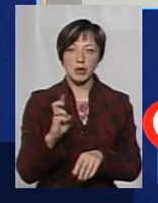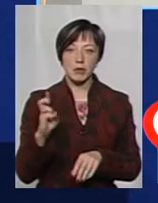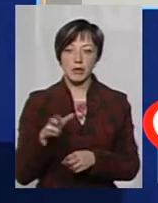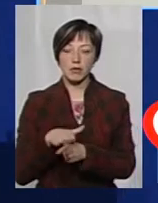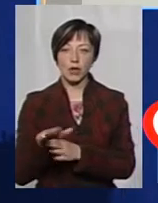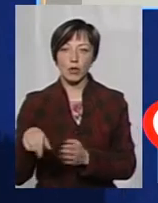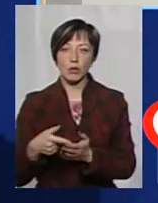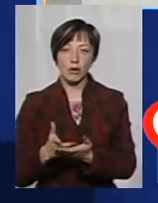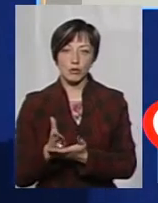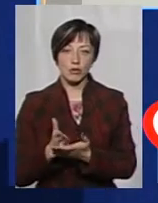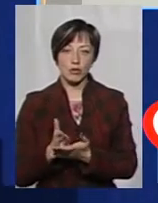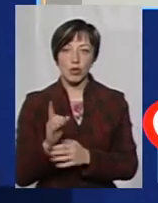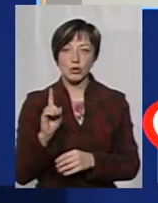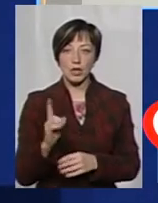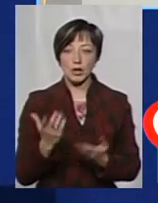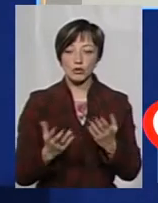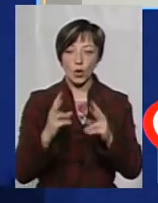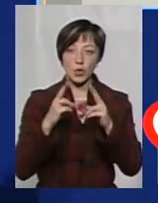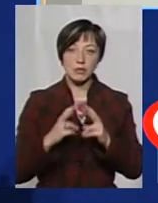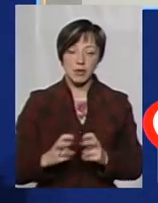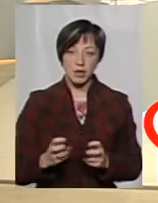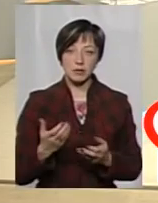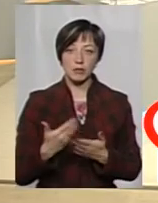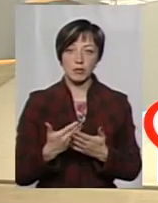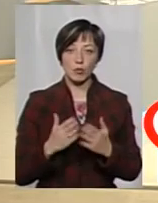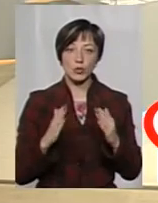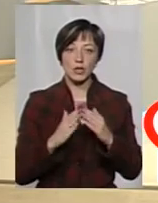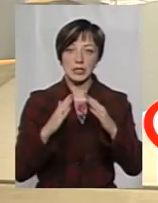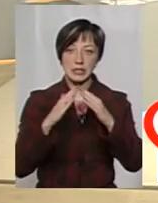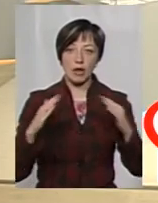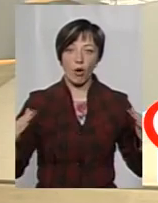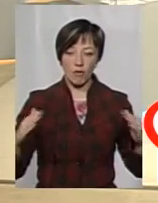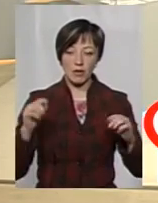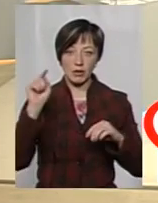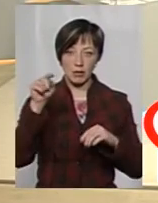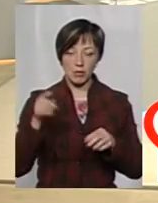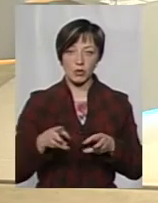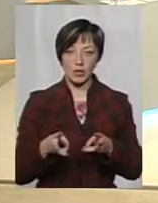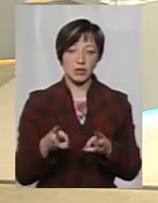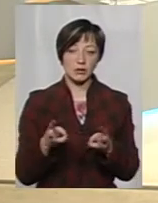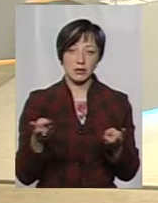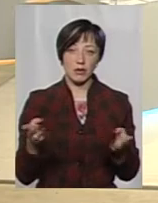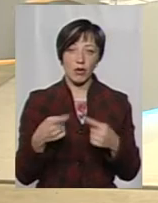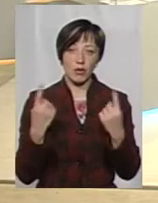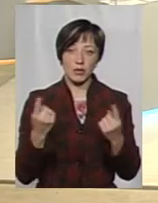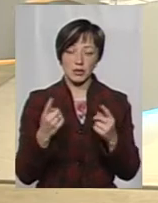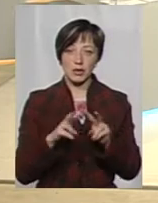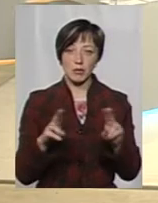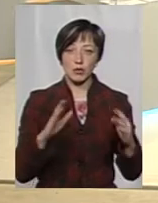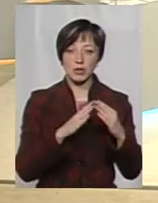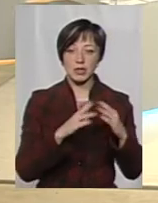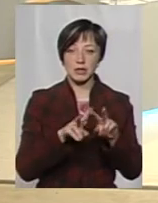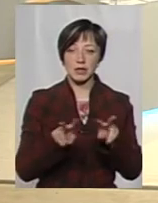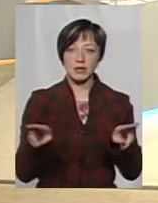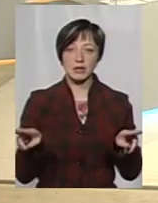комунальних послуг. Хоча, якщо розібратися, будинки з дахової котельної, вони нічим не відрізняються від таких